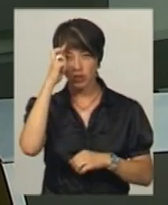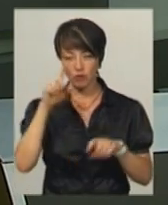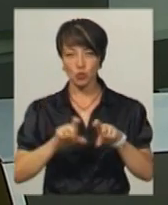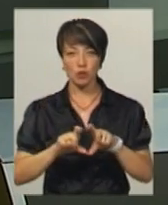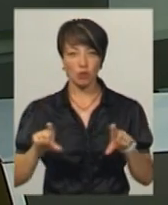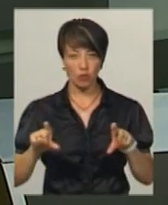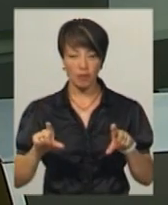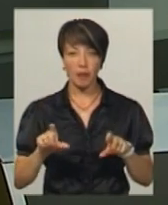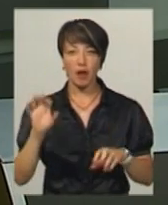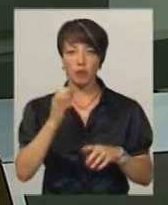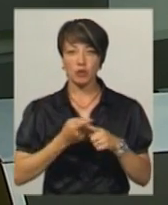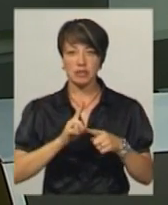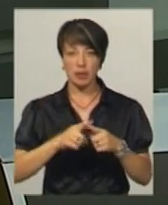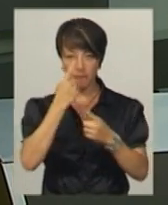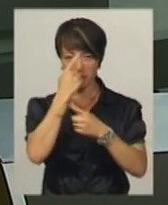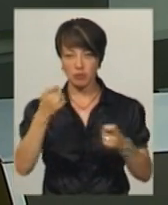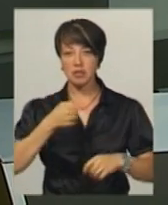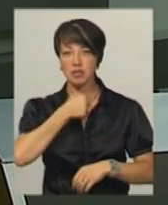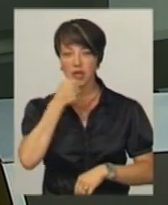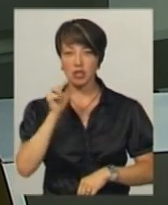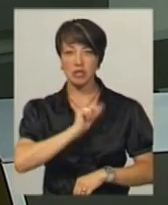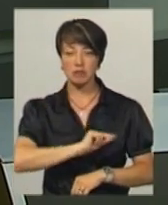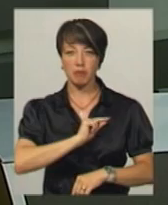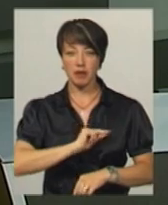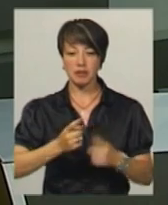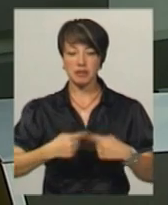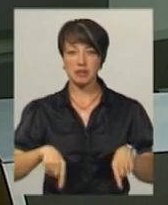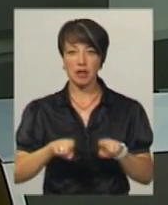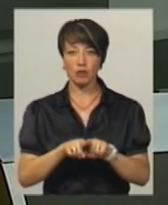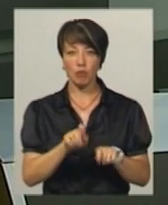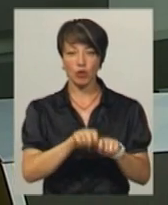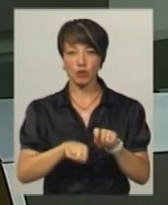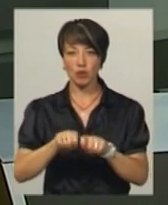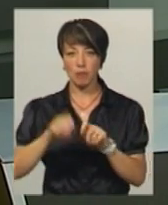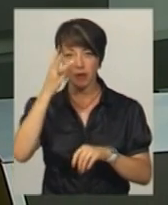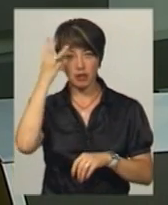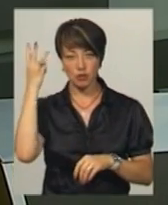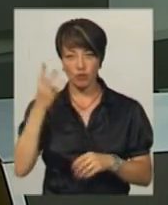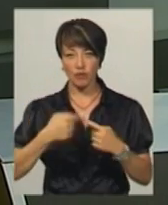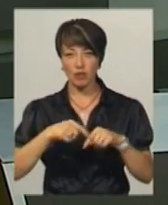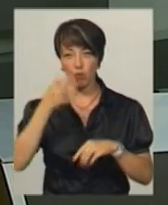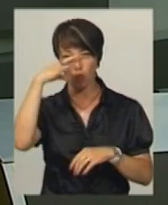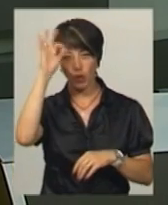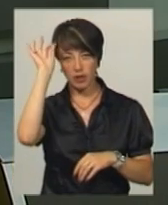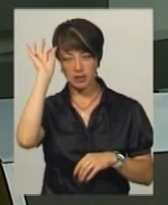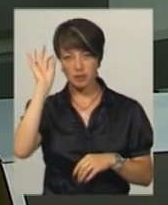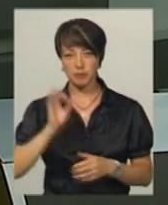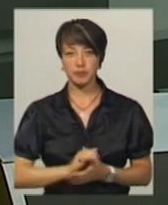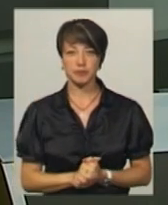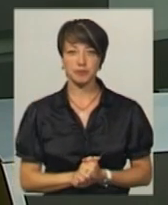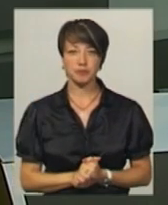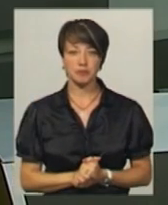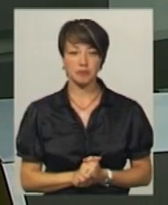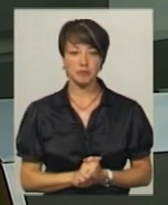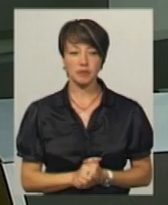установи. Про це повідомляє старший інспектор сектору моніторингу Хмельницького відділу поліції Людмила